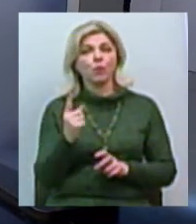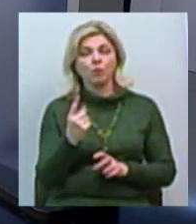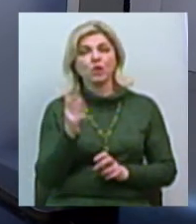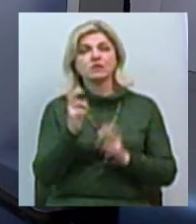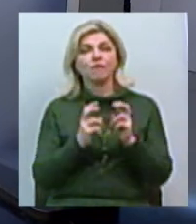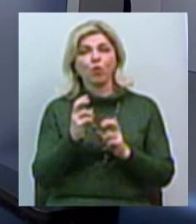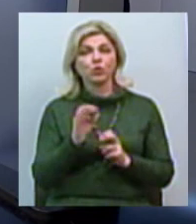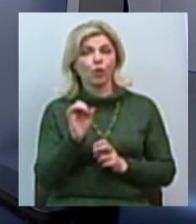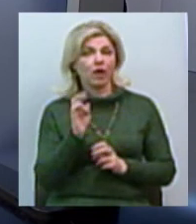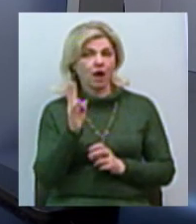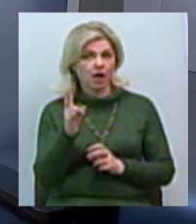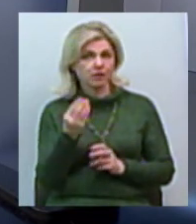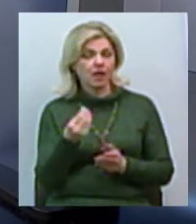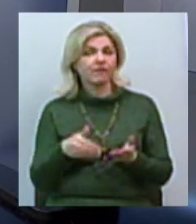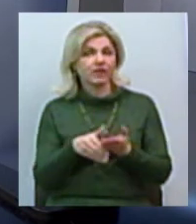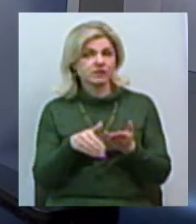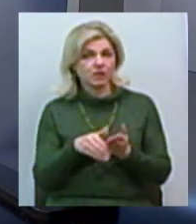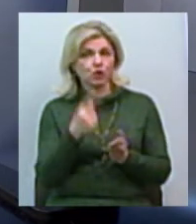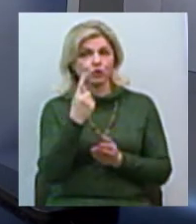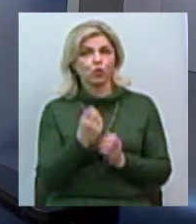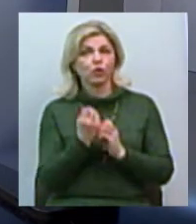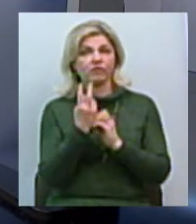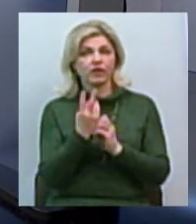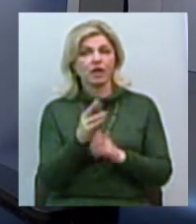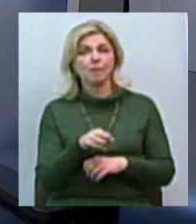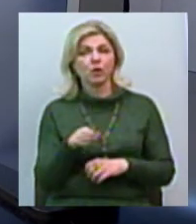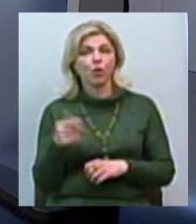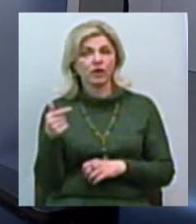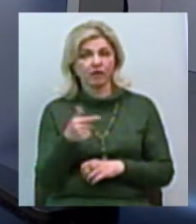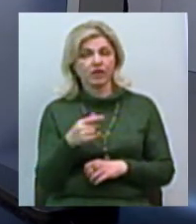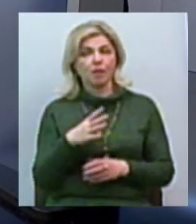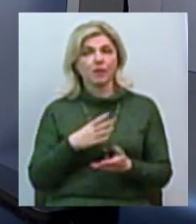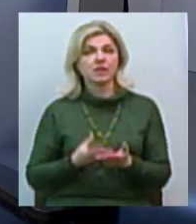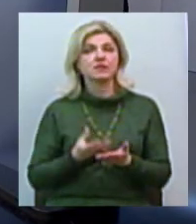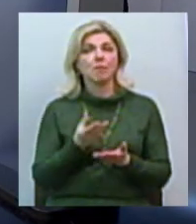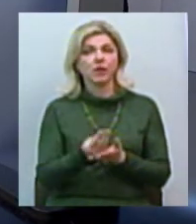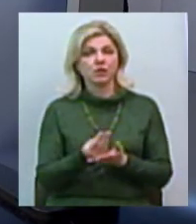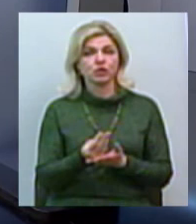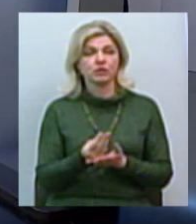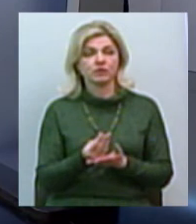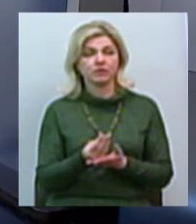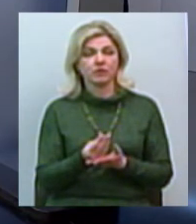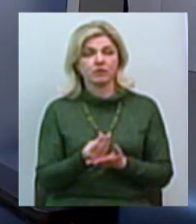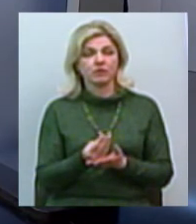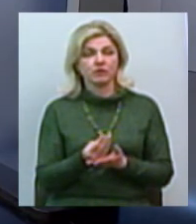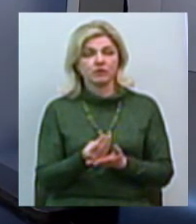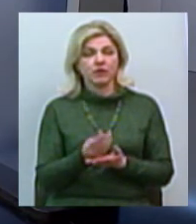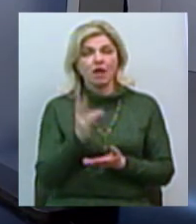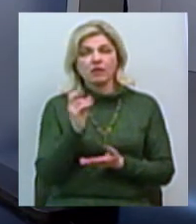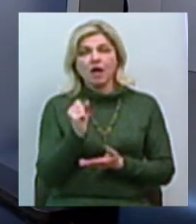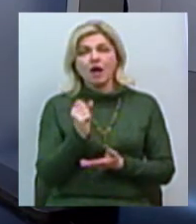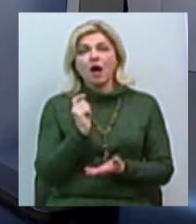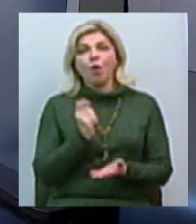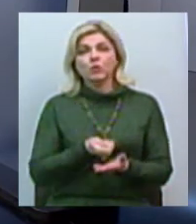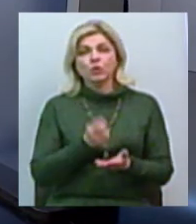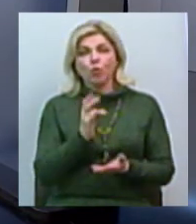«Океан» 112 мільйонів гривень, які були заплачені на цьому аукціоні,